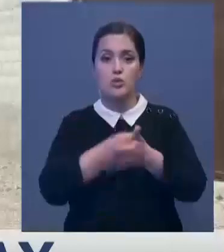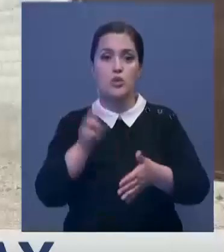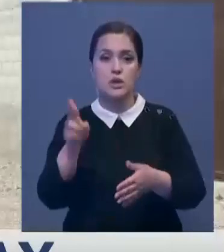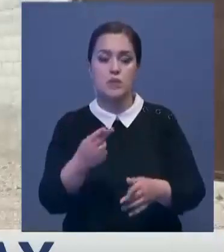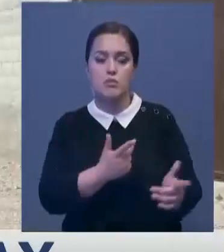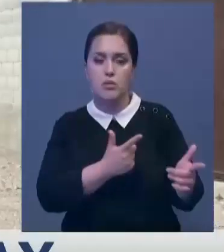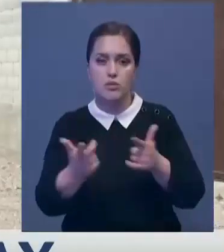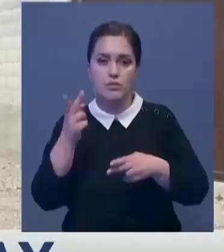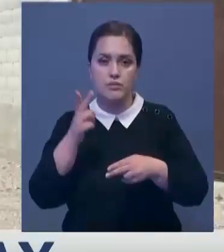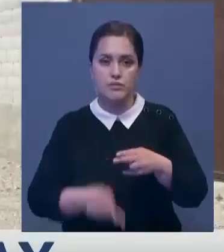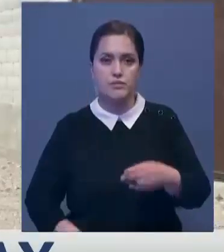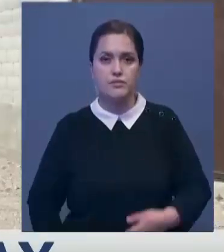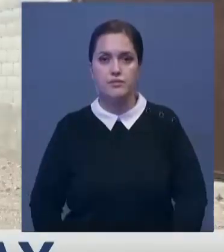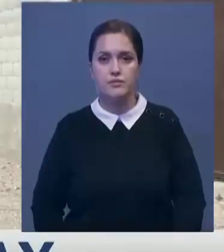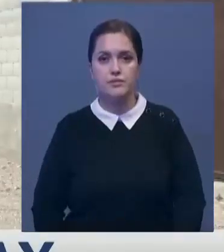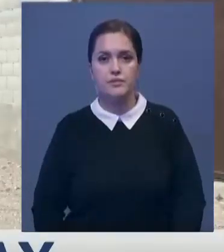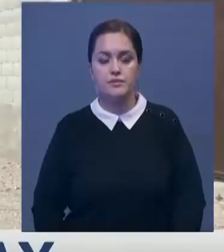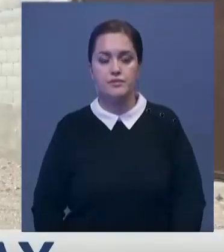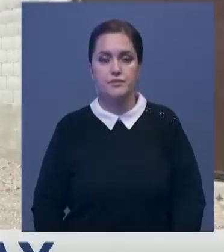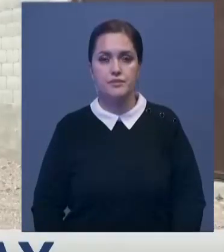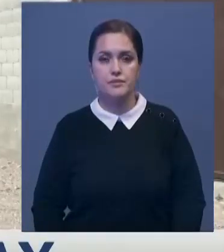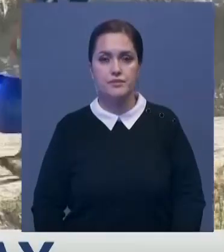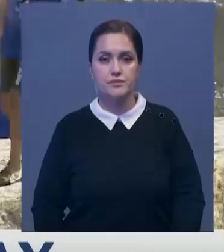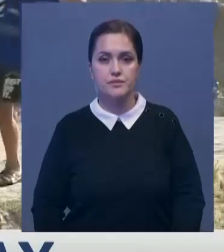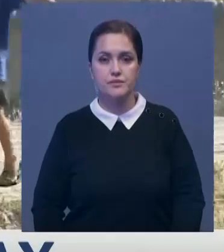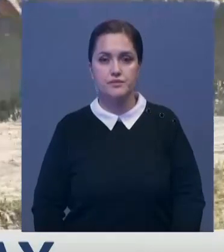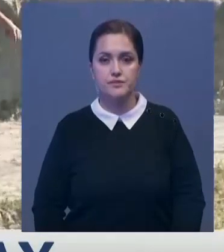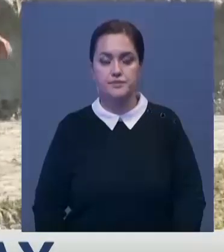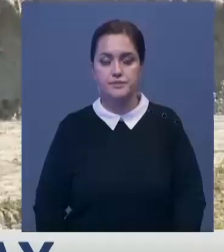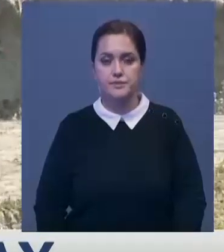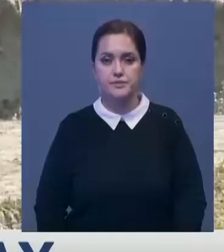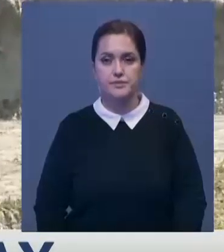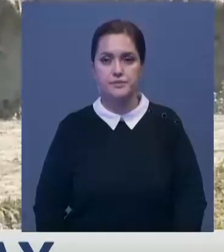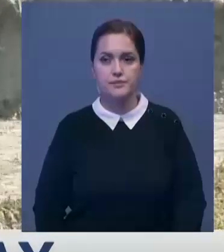завершат. Рауль Габитов, Ербалат Абишев, Хабар-24, Туркестанская область.